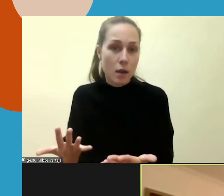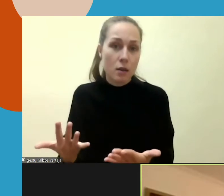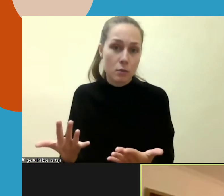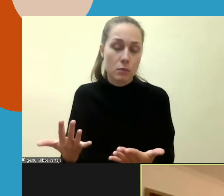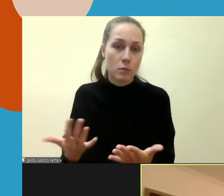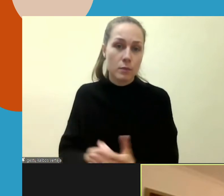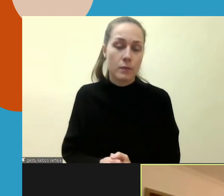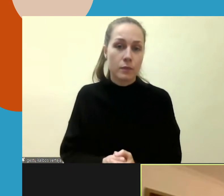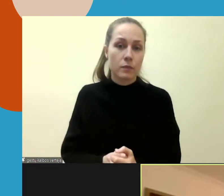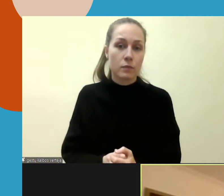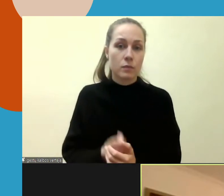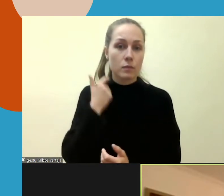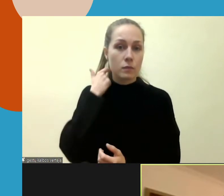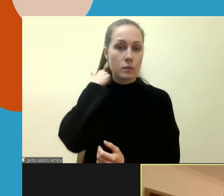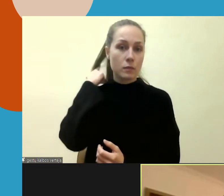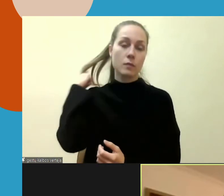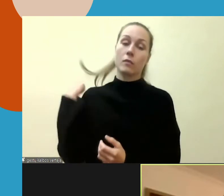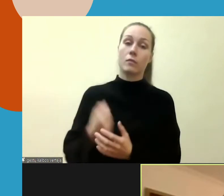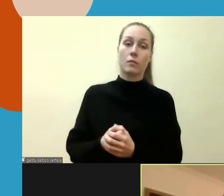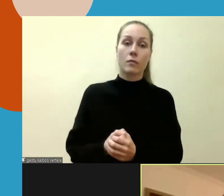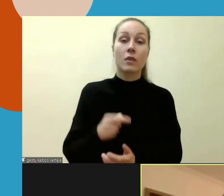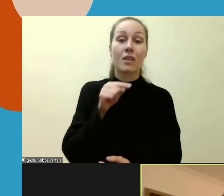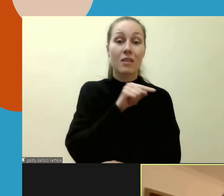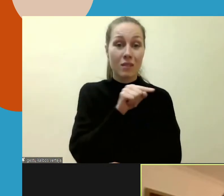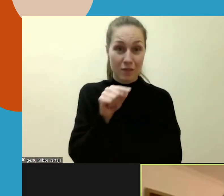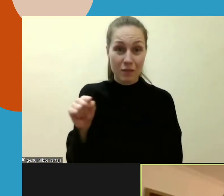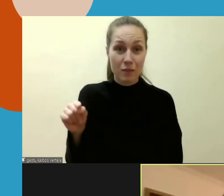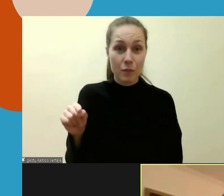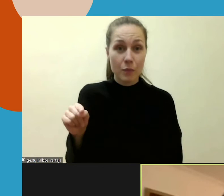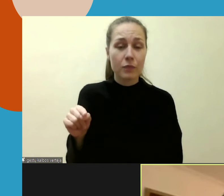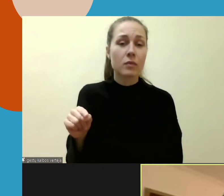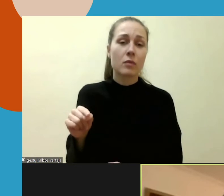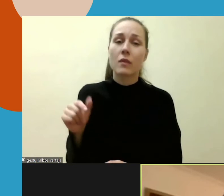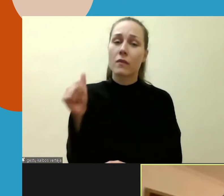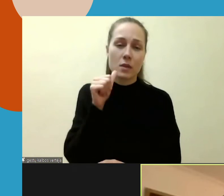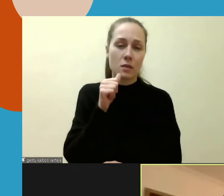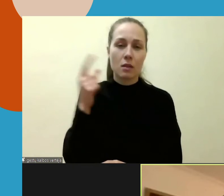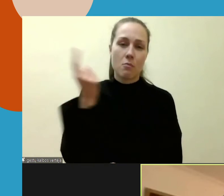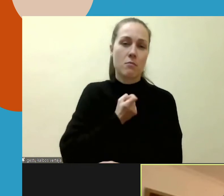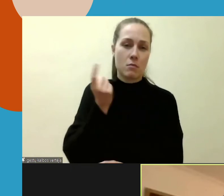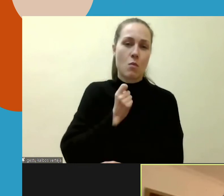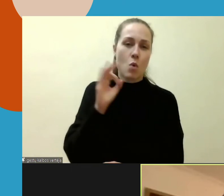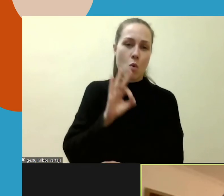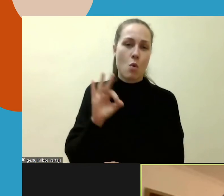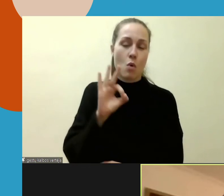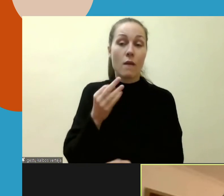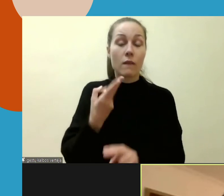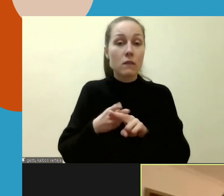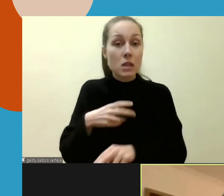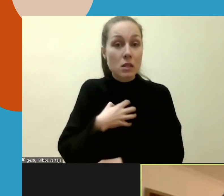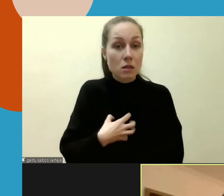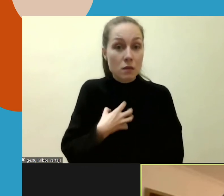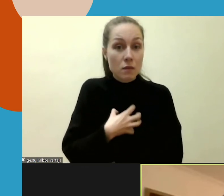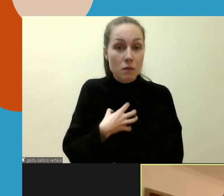Ir visi šie dalykai yra, apie visus šios dalykus mums yra pranešama. Ir todėl labai svarbu,